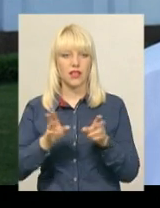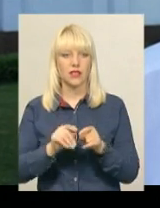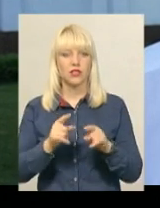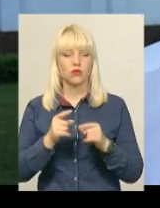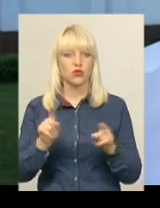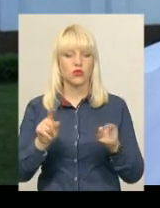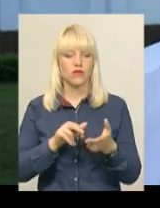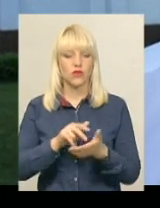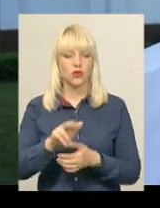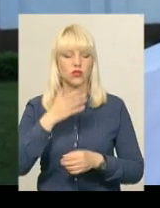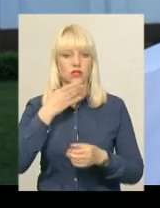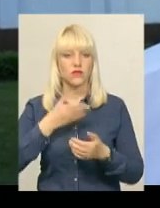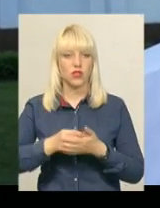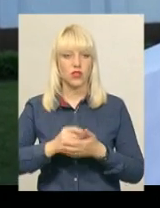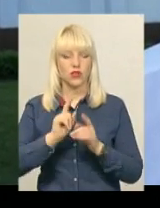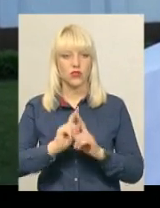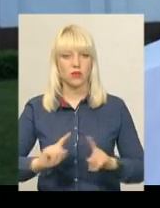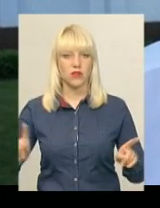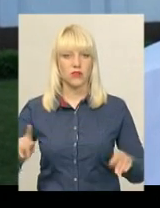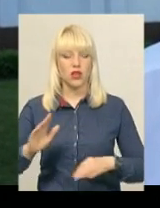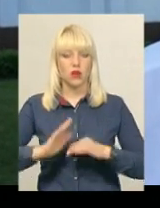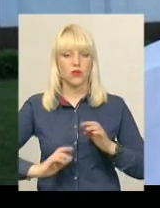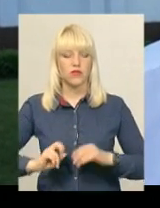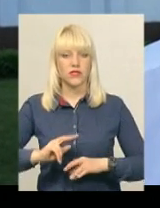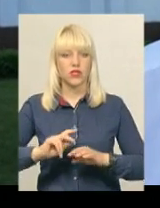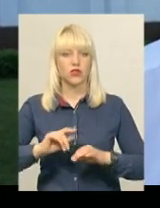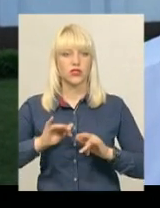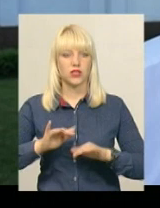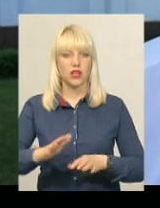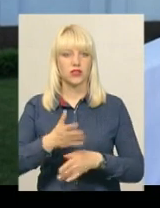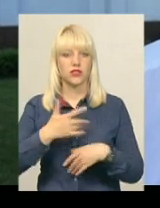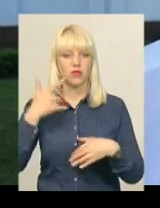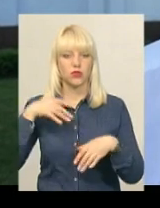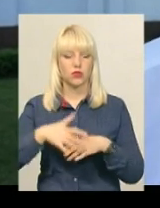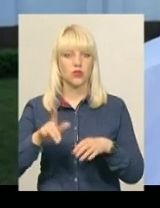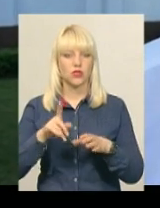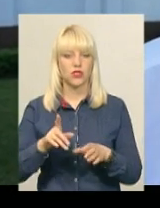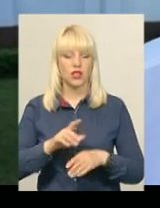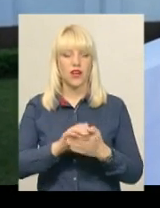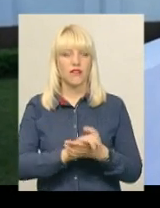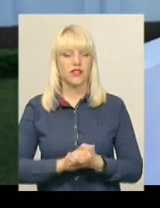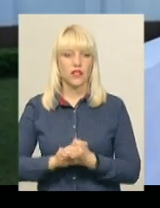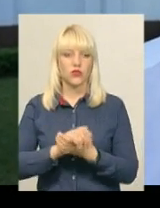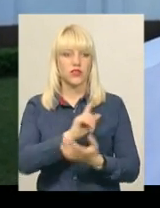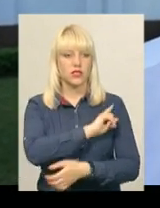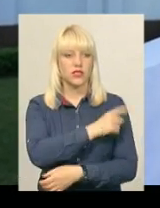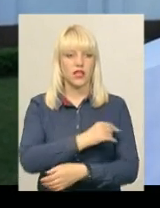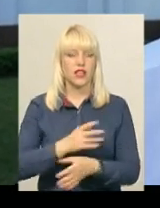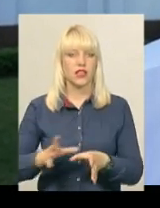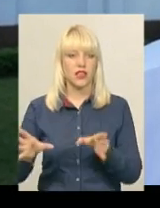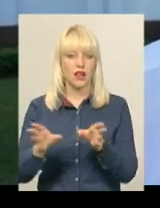виходячи із своєї особливостей і професійної діяльності, ми розуміємо, що тільки в єдності сила і тільки разом ми можемо